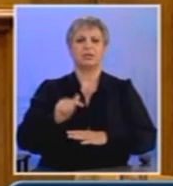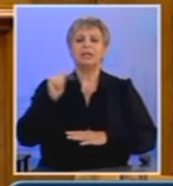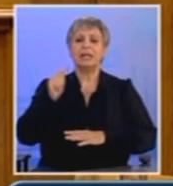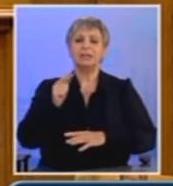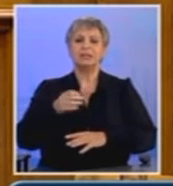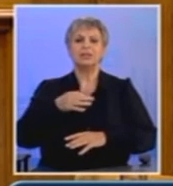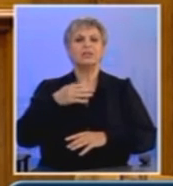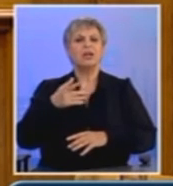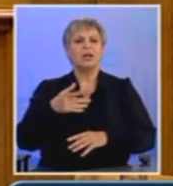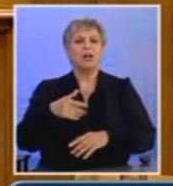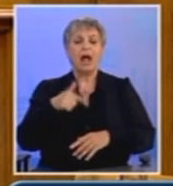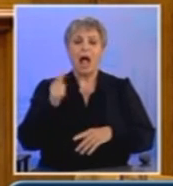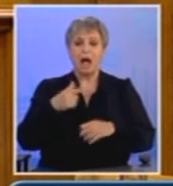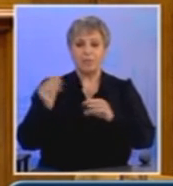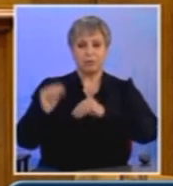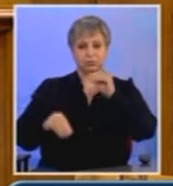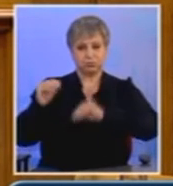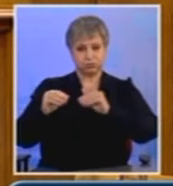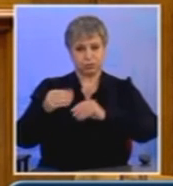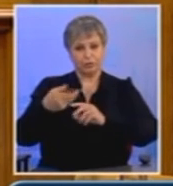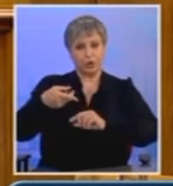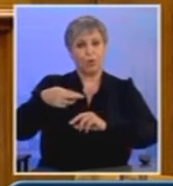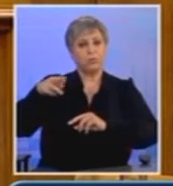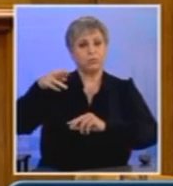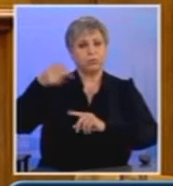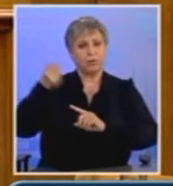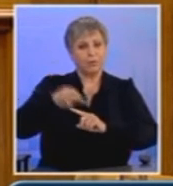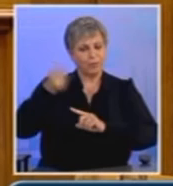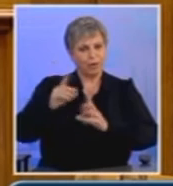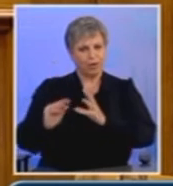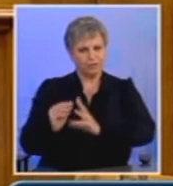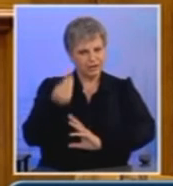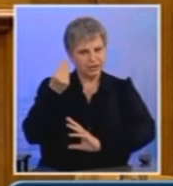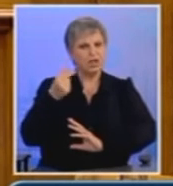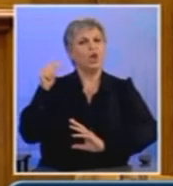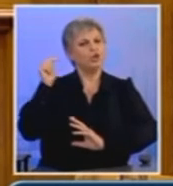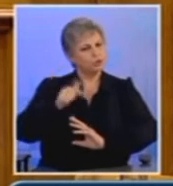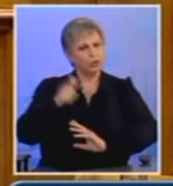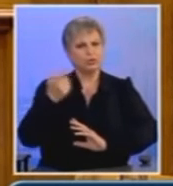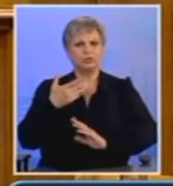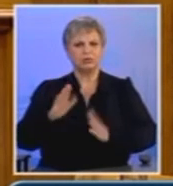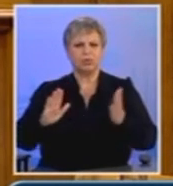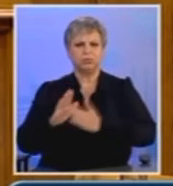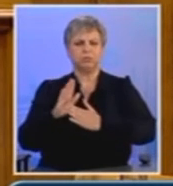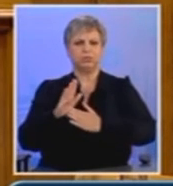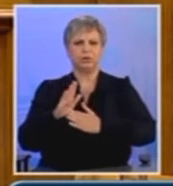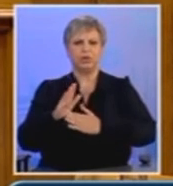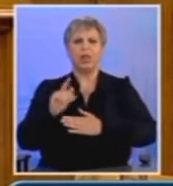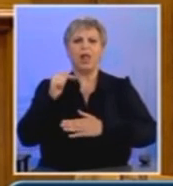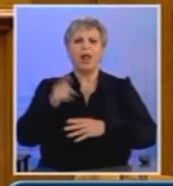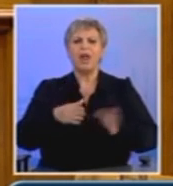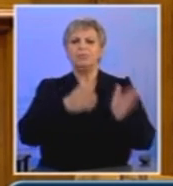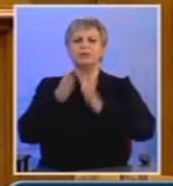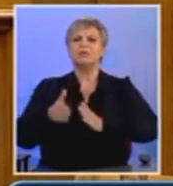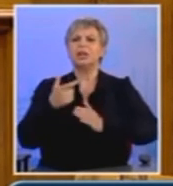να σας ενισχύσει στις κάλπες για να πετύχετε φιλολαϊκή συμφωνία. Την ίδια ώρα που λέγατε ότι σας εκβιάζει η Τρόικα,